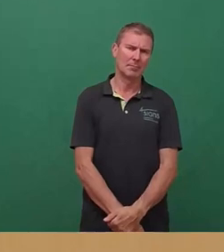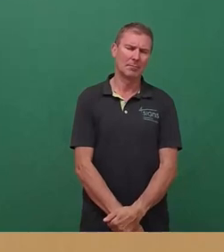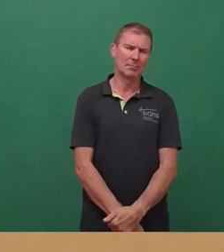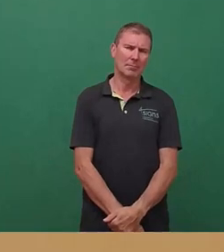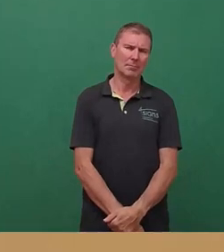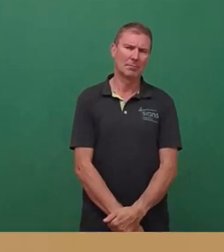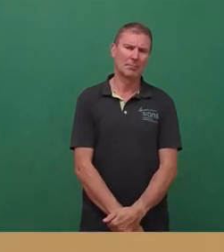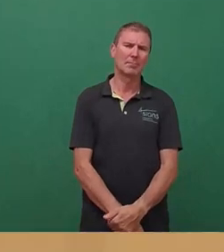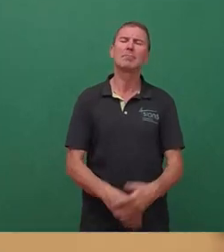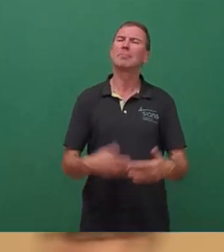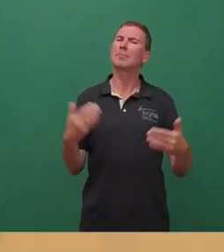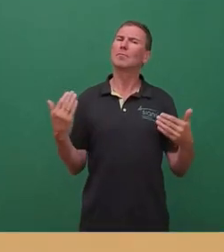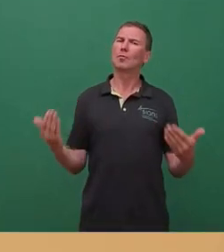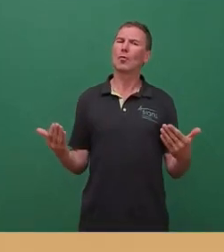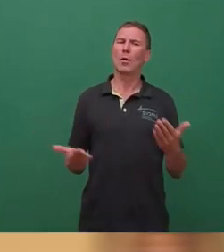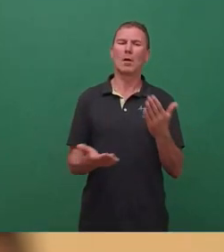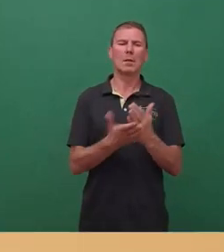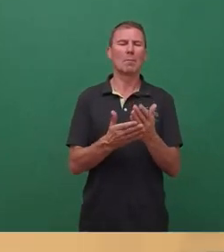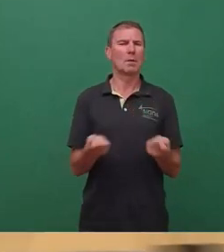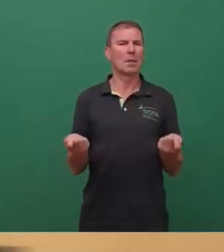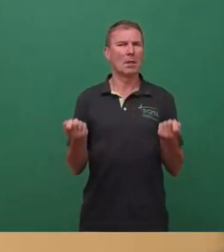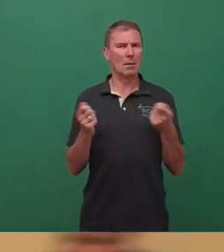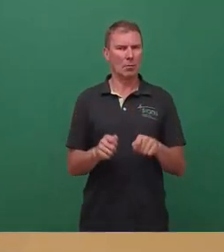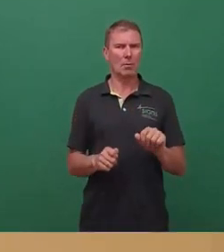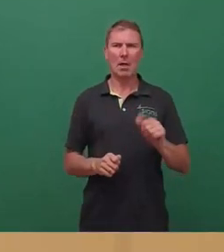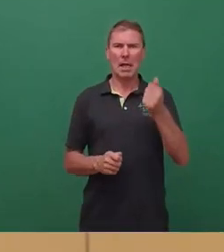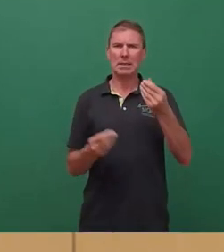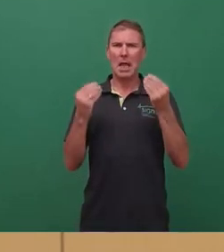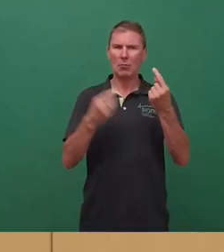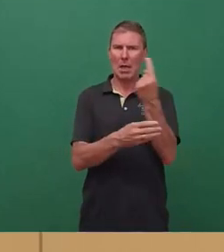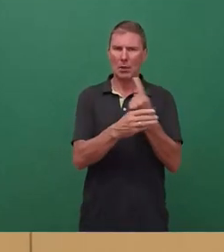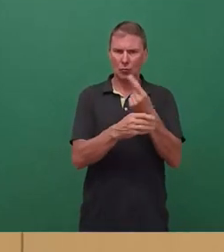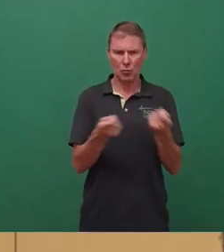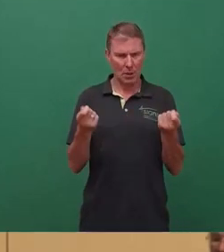So, damit schließen wir die erste aktuelle Stunde ab. und den Tagesordnungspunkt 2